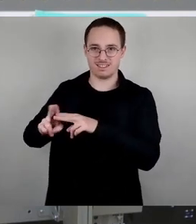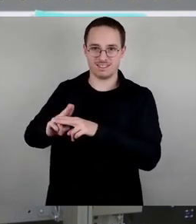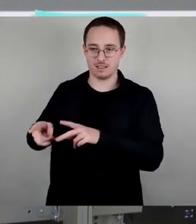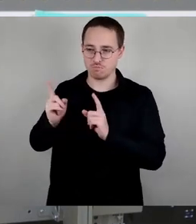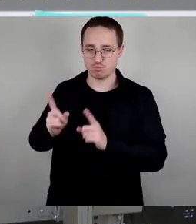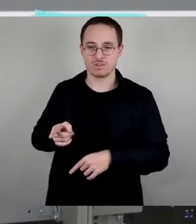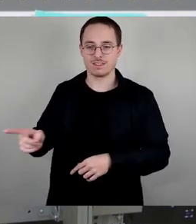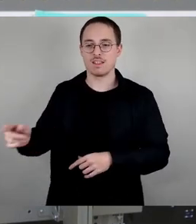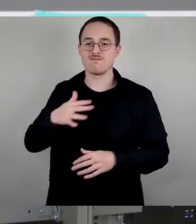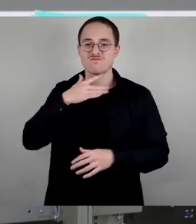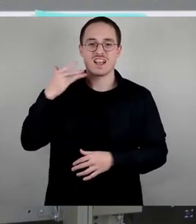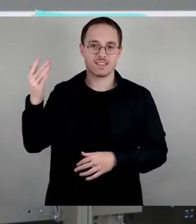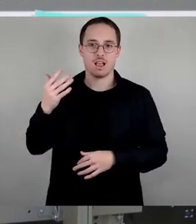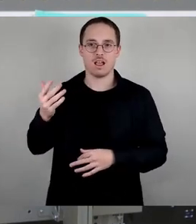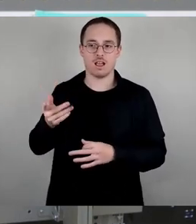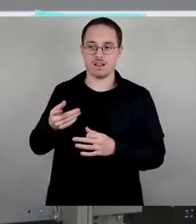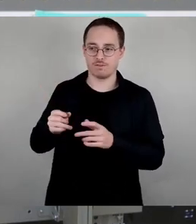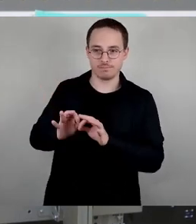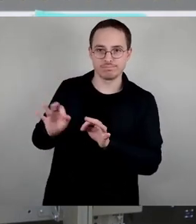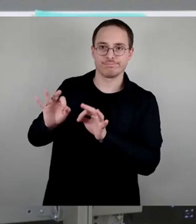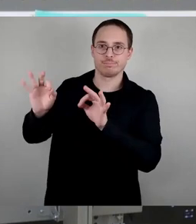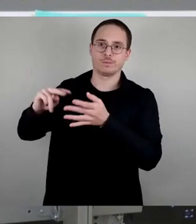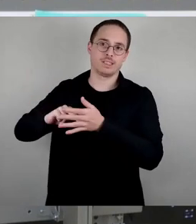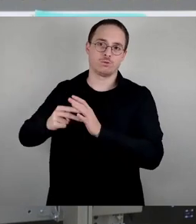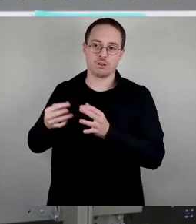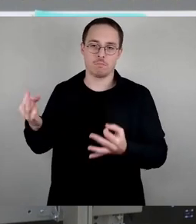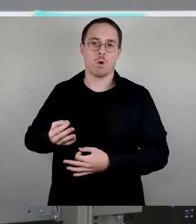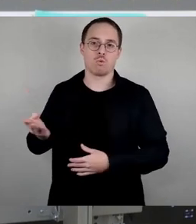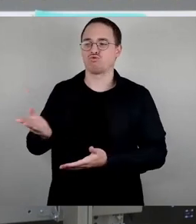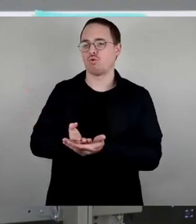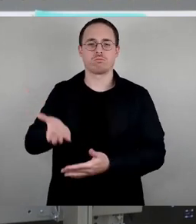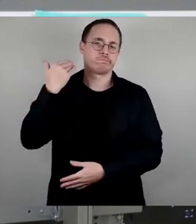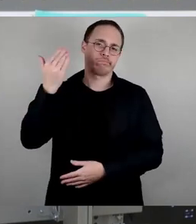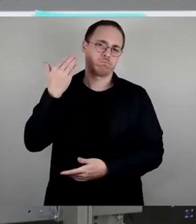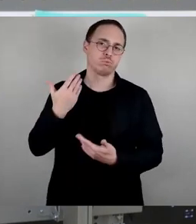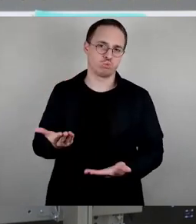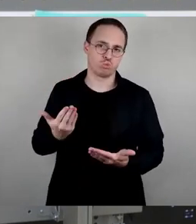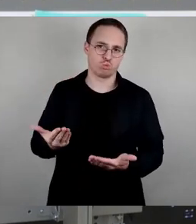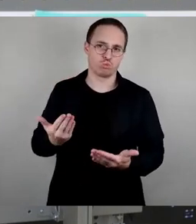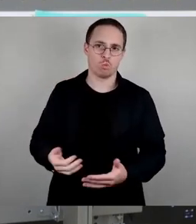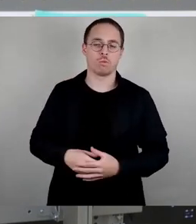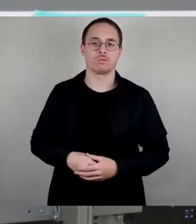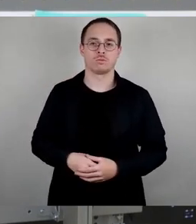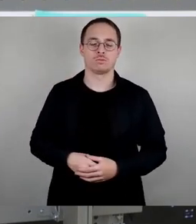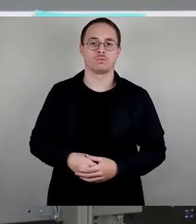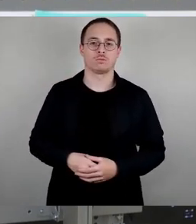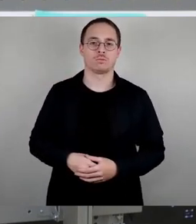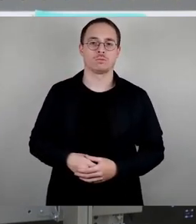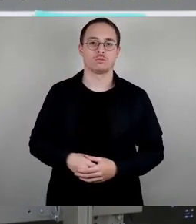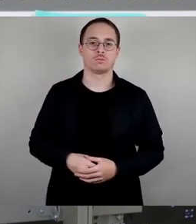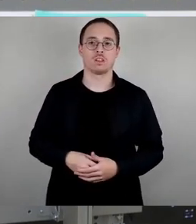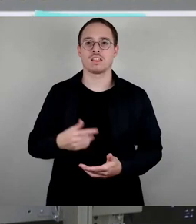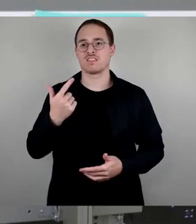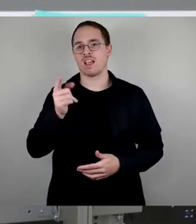Das ist alles auch nicht neu, das kann man schon seit Jahren. 2,3 Millionen Euro werden laut Kalkulation